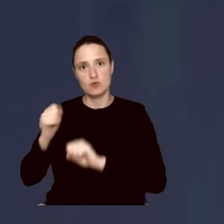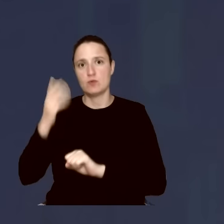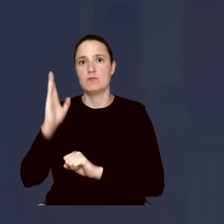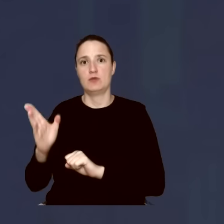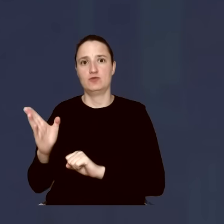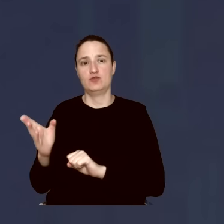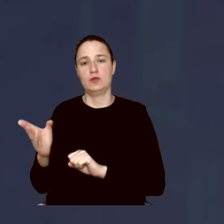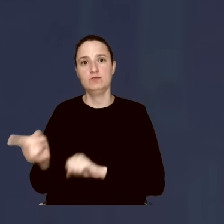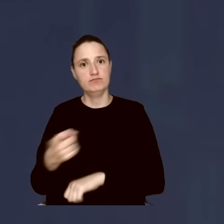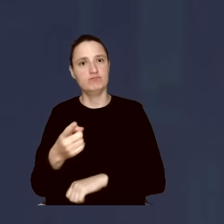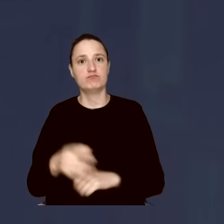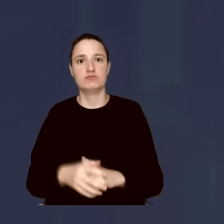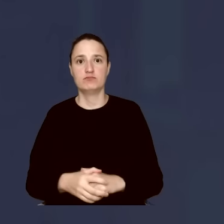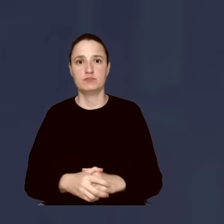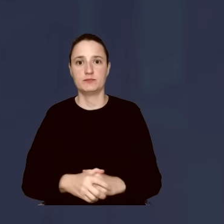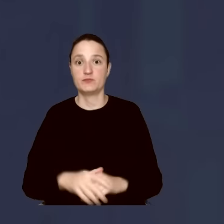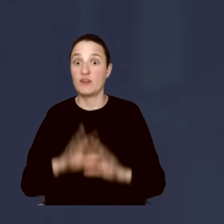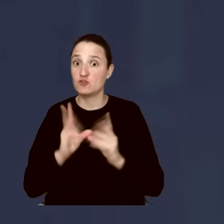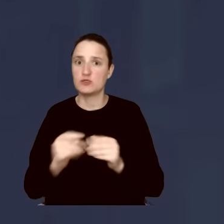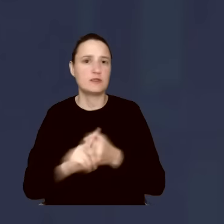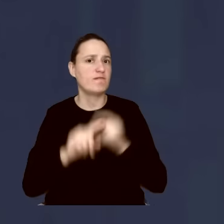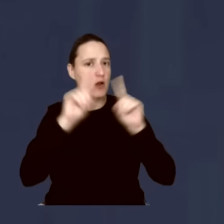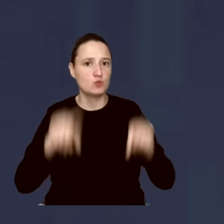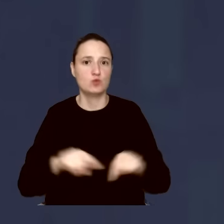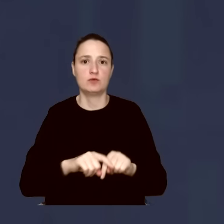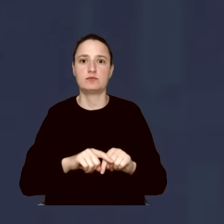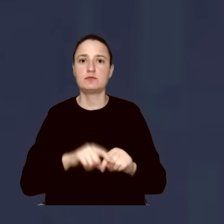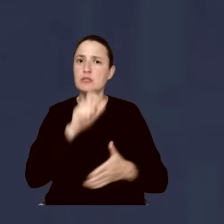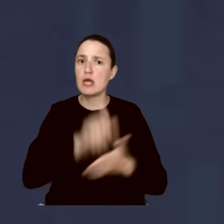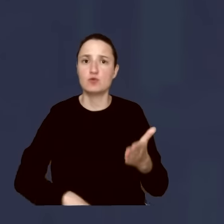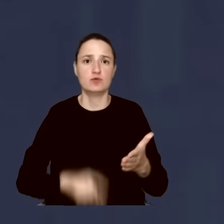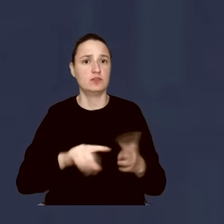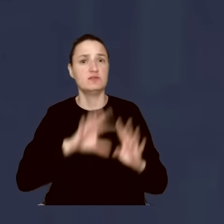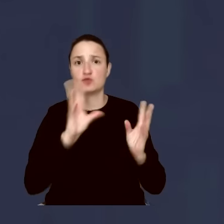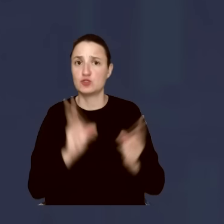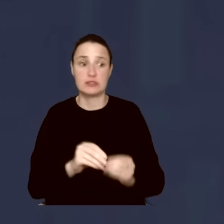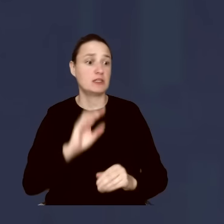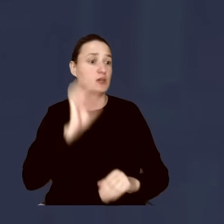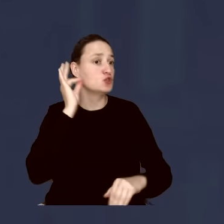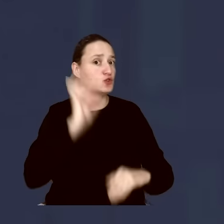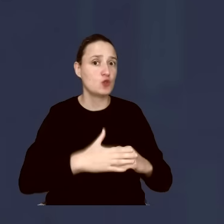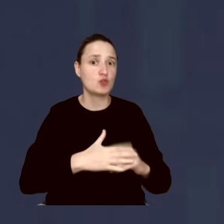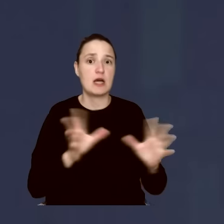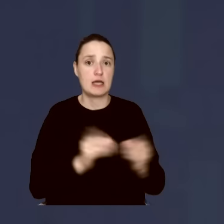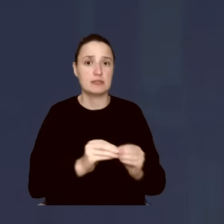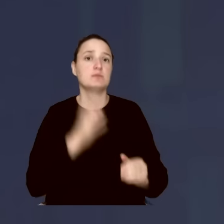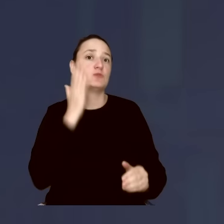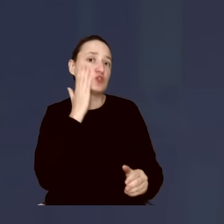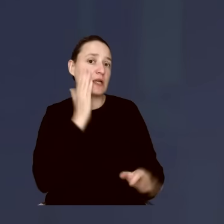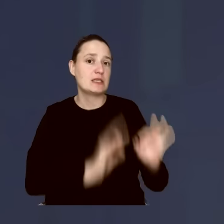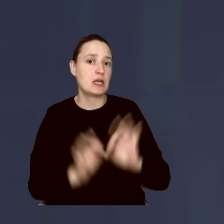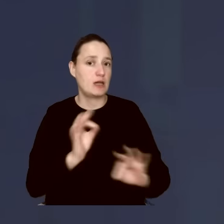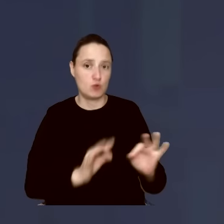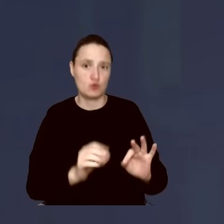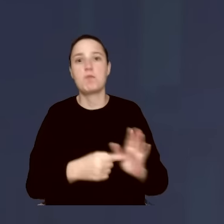dołączę wszystkie faktury, rachunki, które ponieśliśmy z żoną remontując to mieszkanie. Nigdy musiałbym